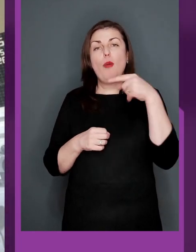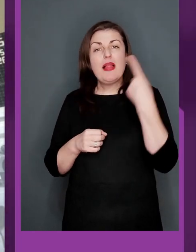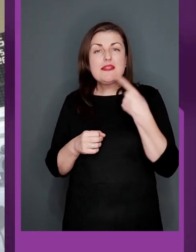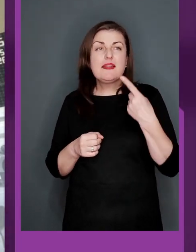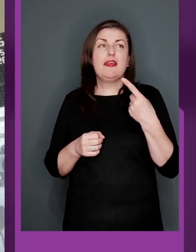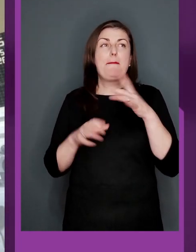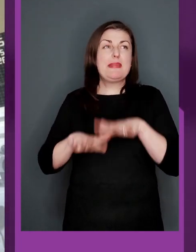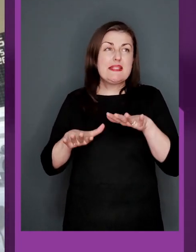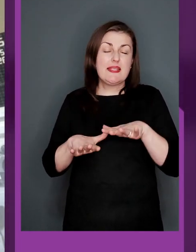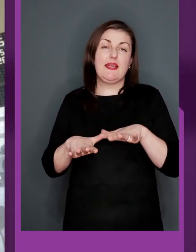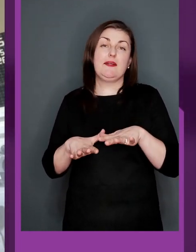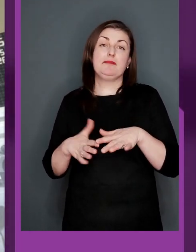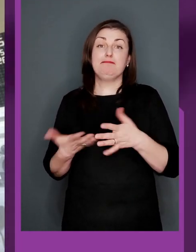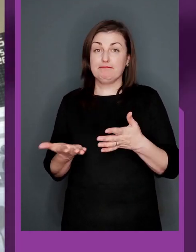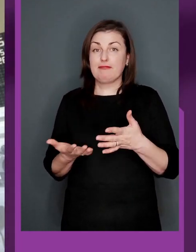обласних, міських.